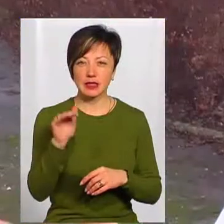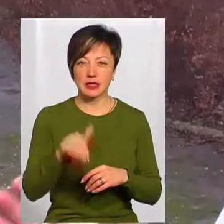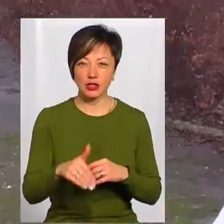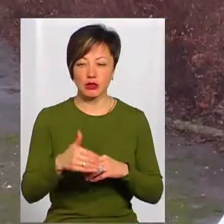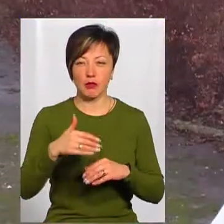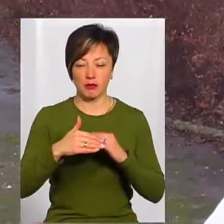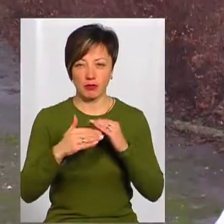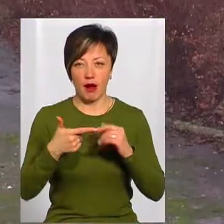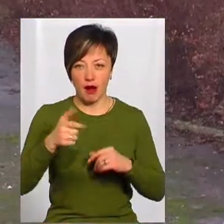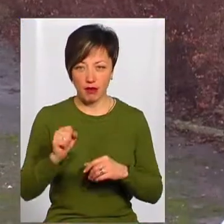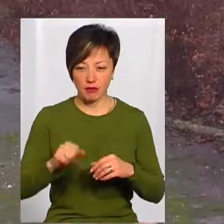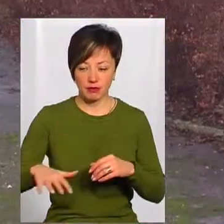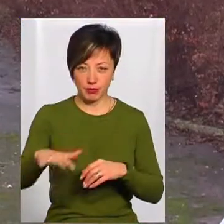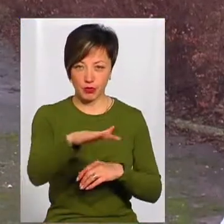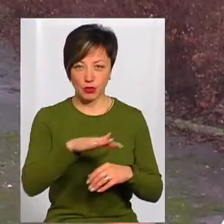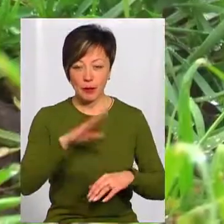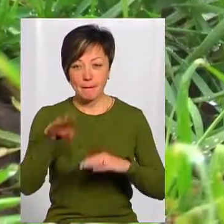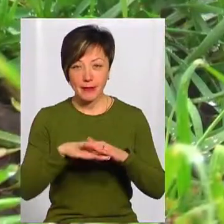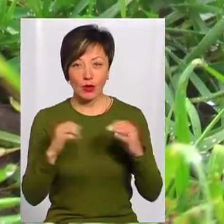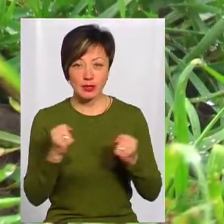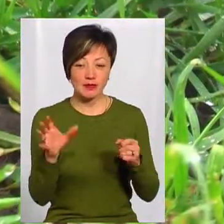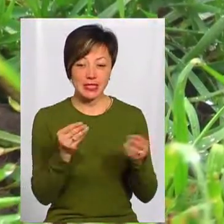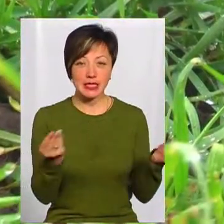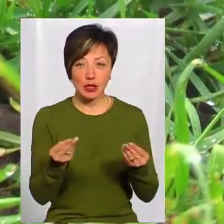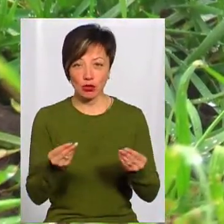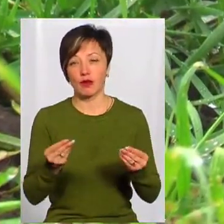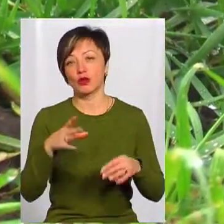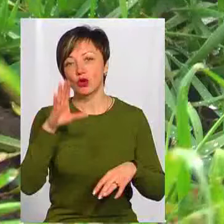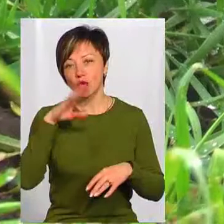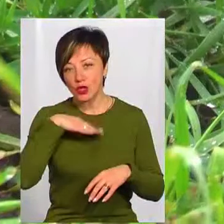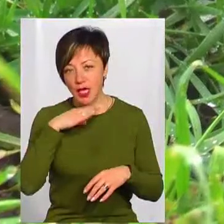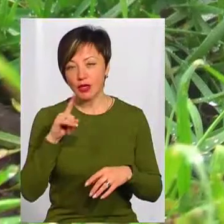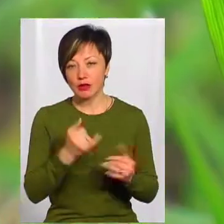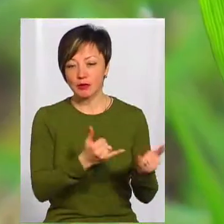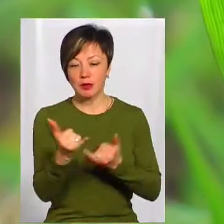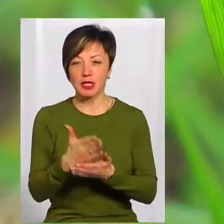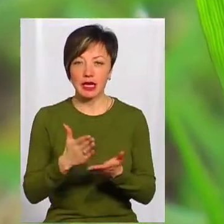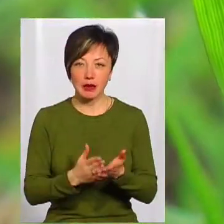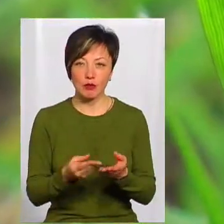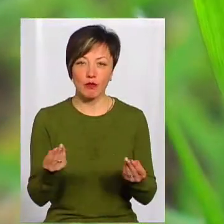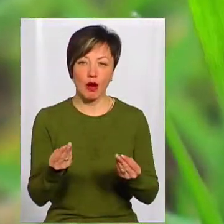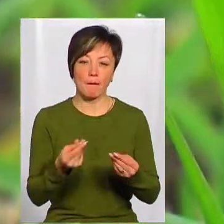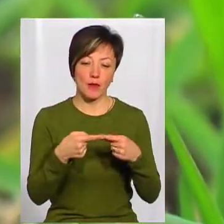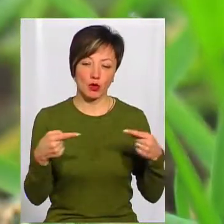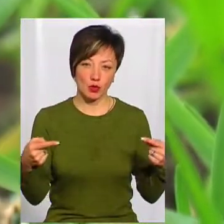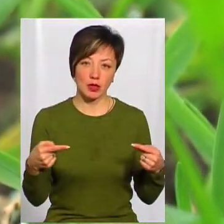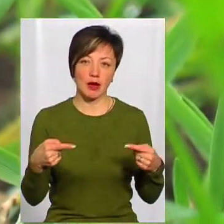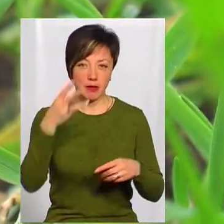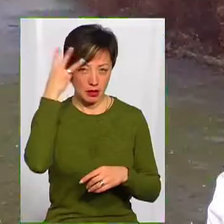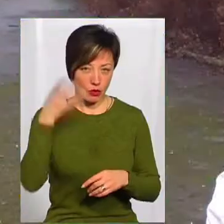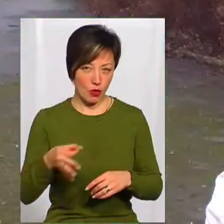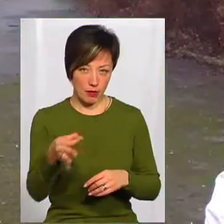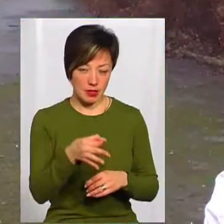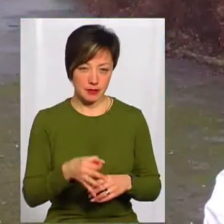Ванда Сердюк розповідає, відведених під озимі та всі зернові площ достатньо, аби забезпечити хлібом, борошном та продуктами з нього населення Хмельницької